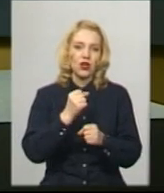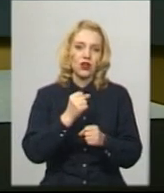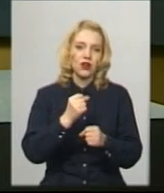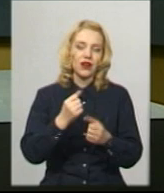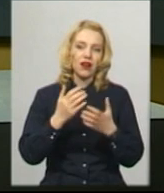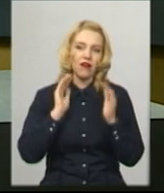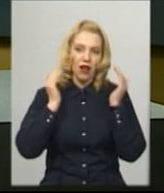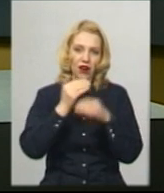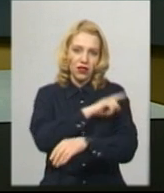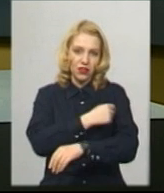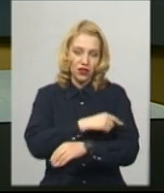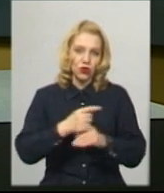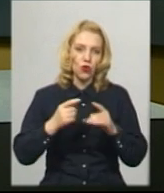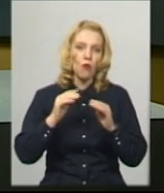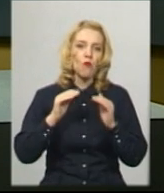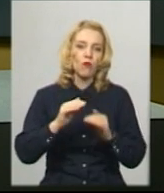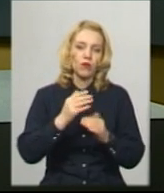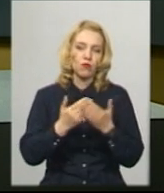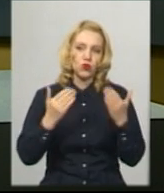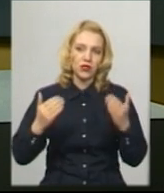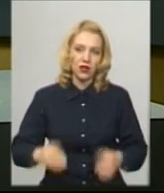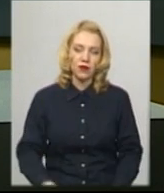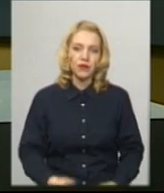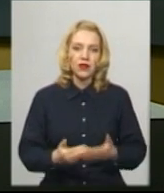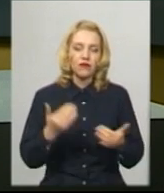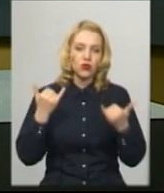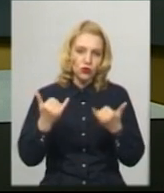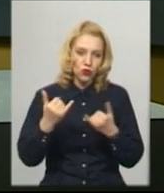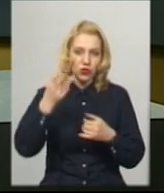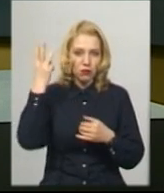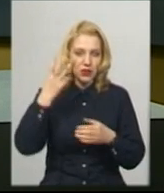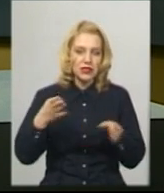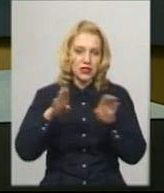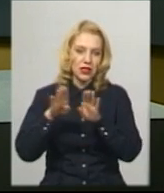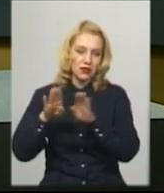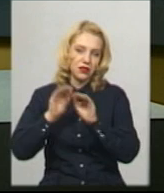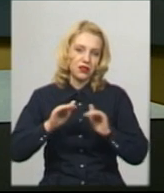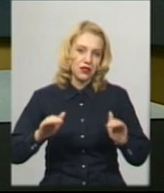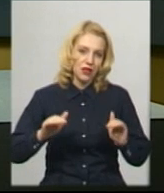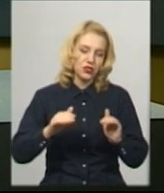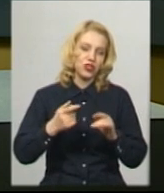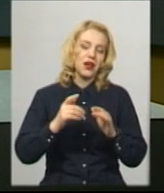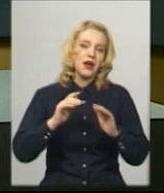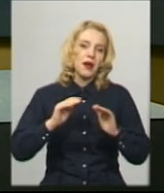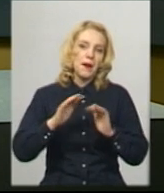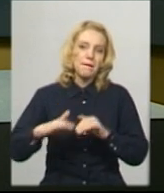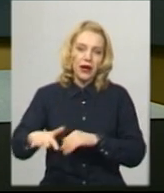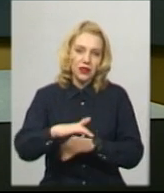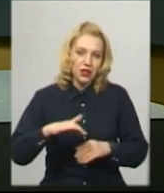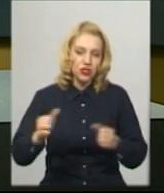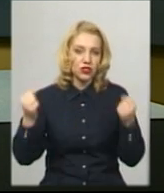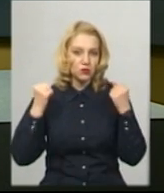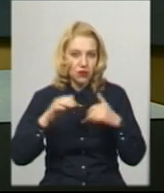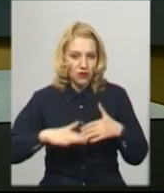У Хмельницькому відсьогодні закрили дитячі та спортивні майданчики. Заборонили прогулянки у парках, скверах та ігри на вулиці